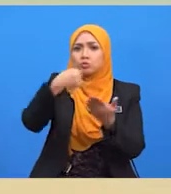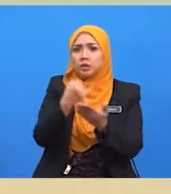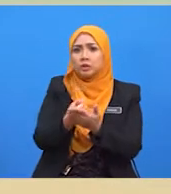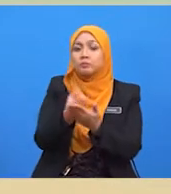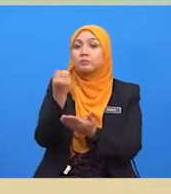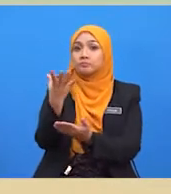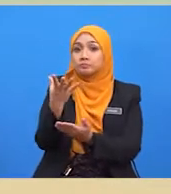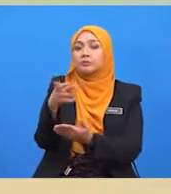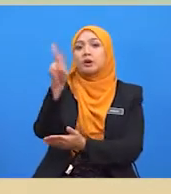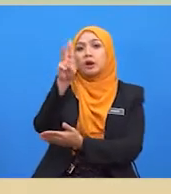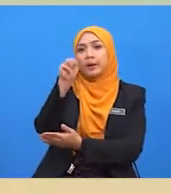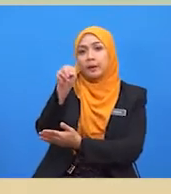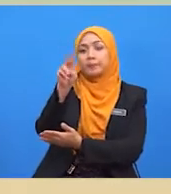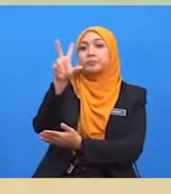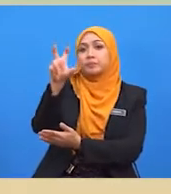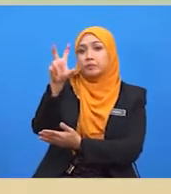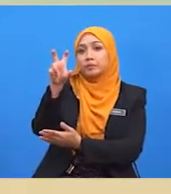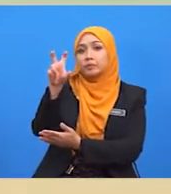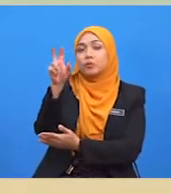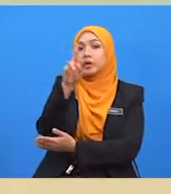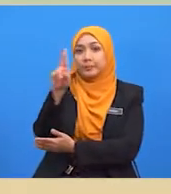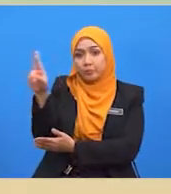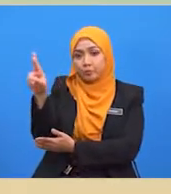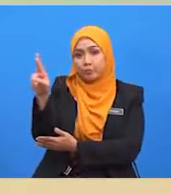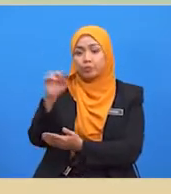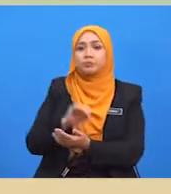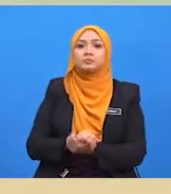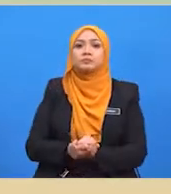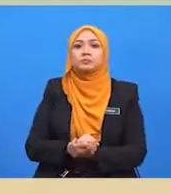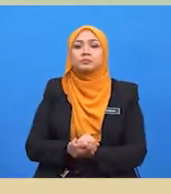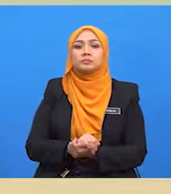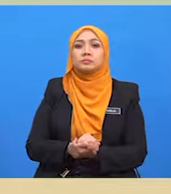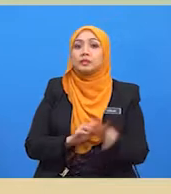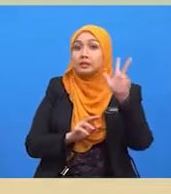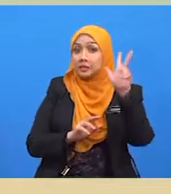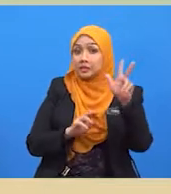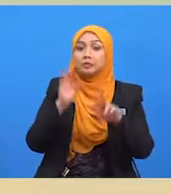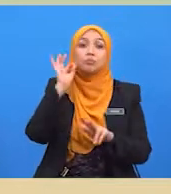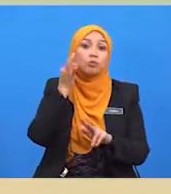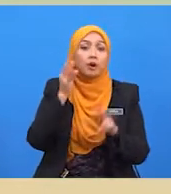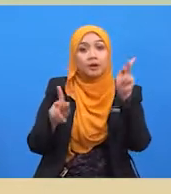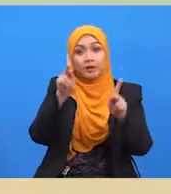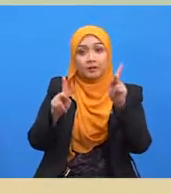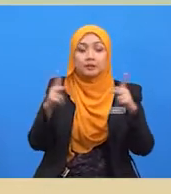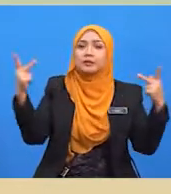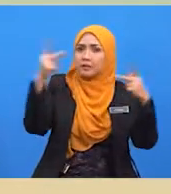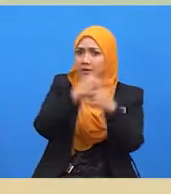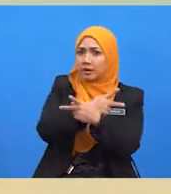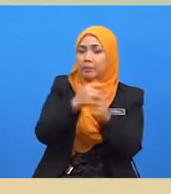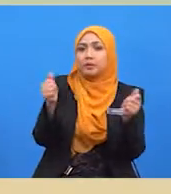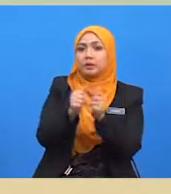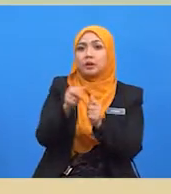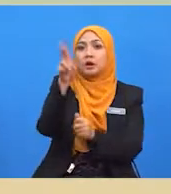sebanyak RM30,000, iaitu tiga unit kereta didarap dengan